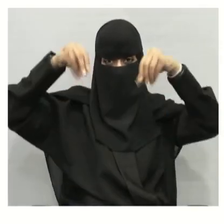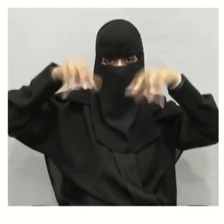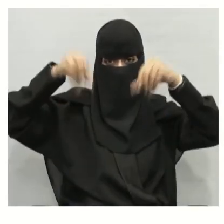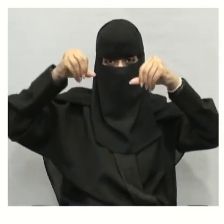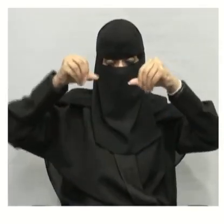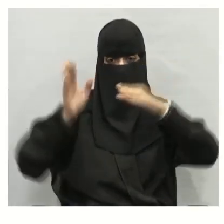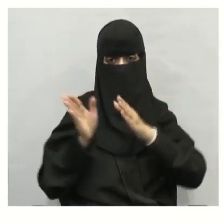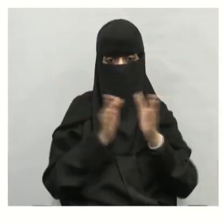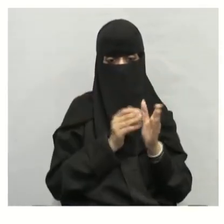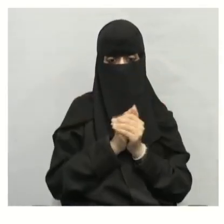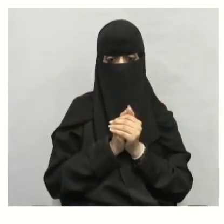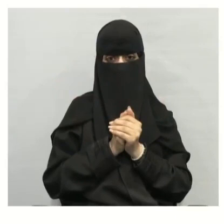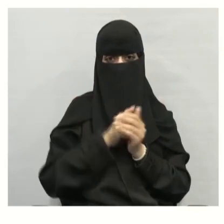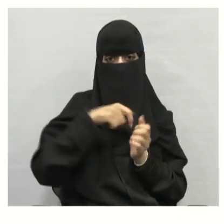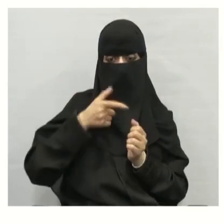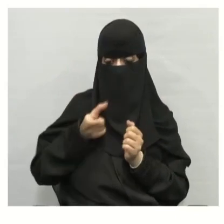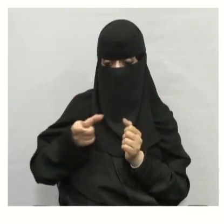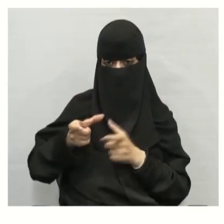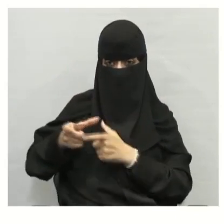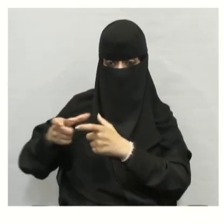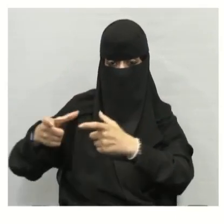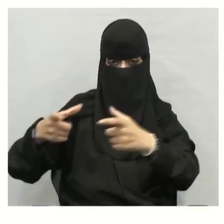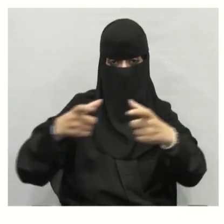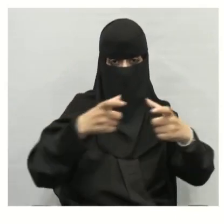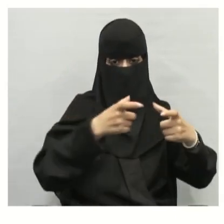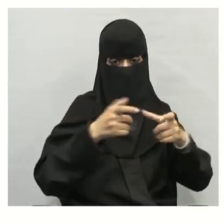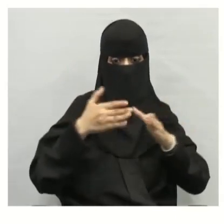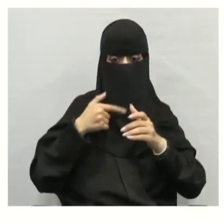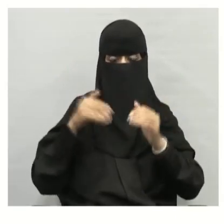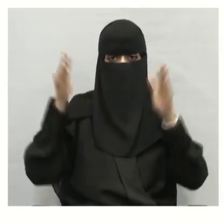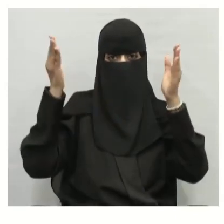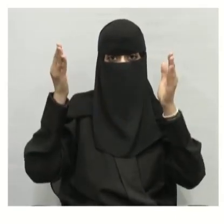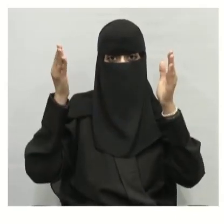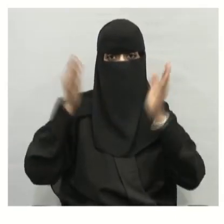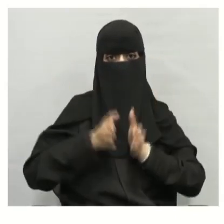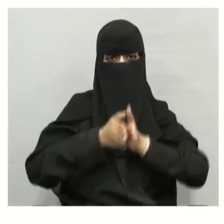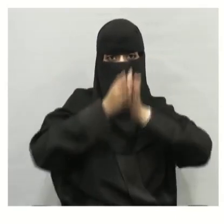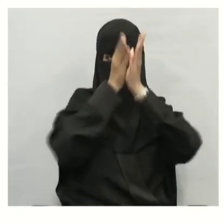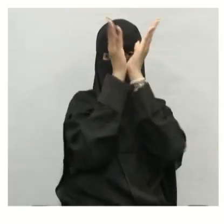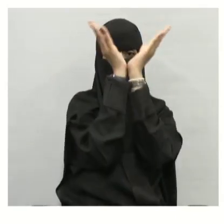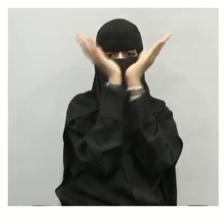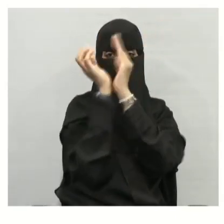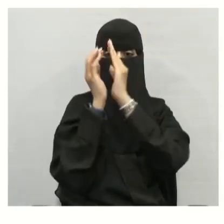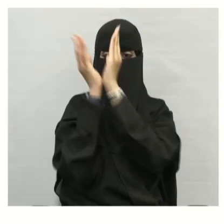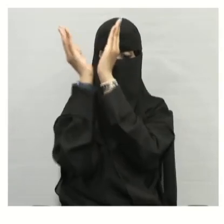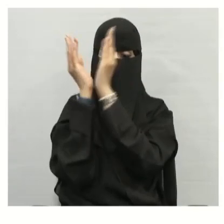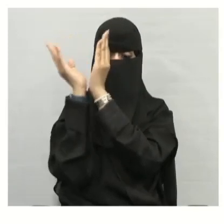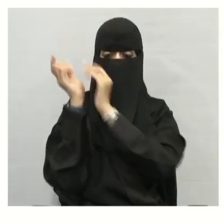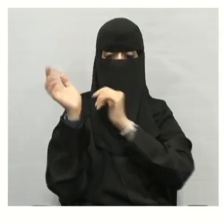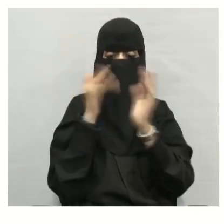السهول، الغابات، والمحيطات